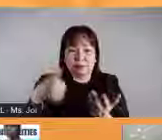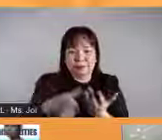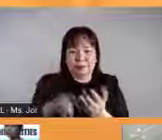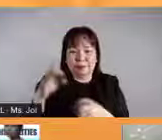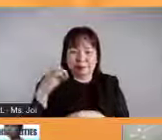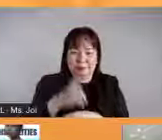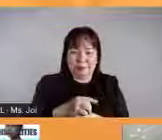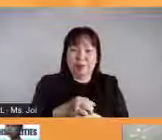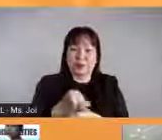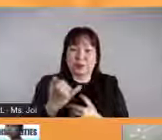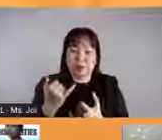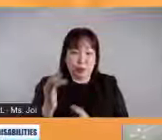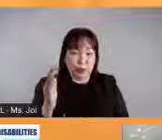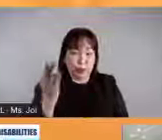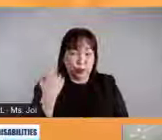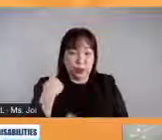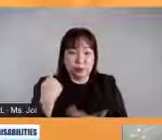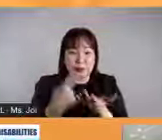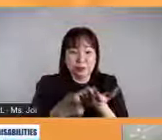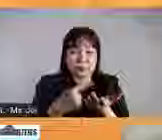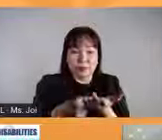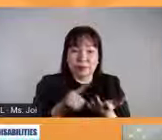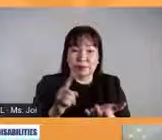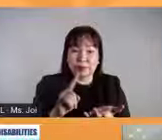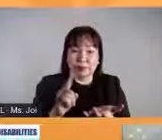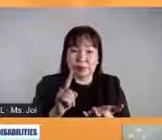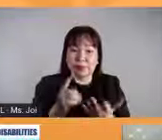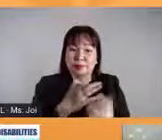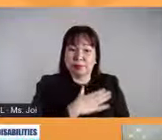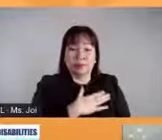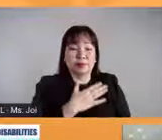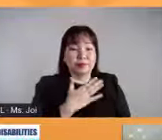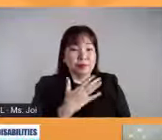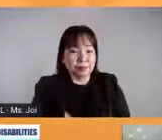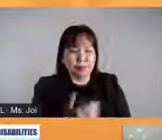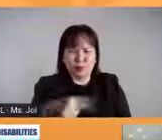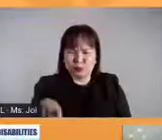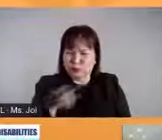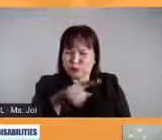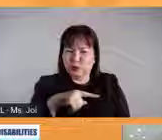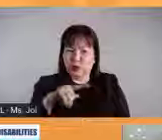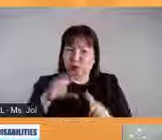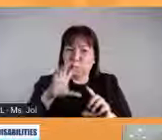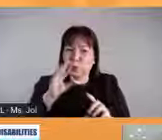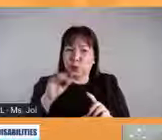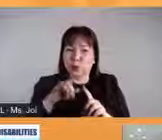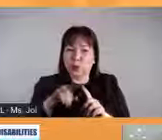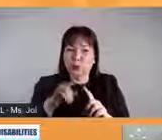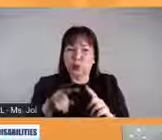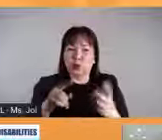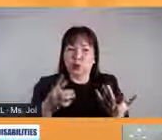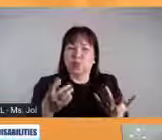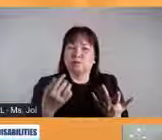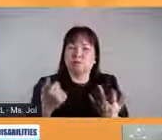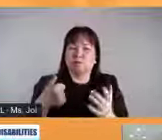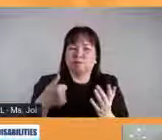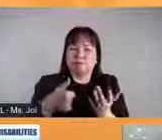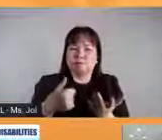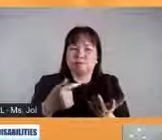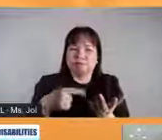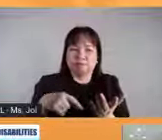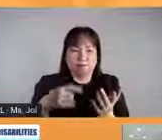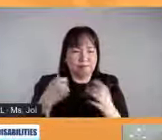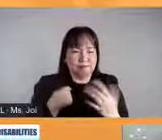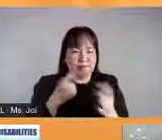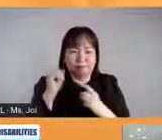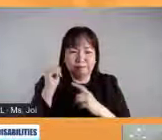naman, ngayong umaga, ipag-usapan naman natin ang commitment ng ating mga kandidato sa fulfillment ng disability rights sa ating